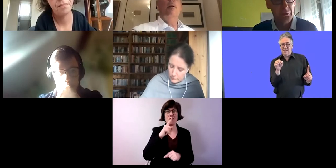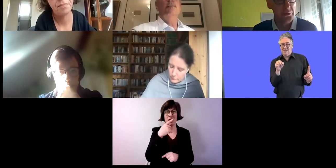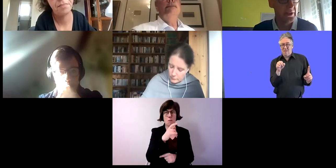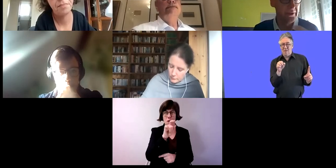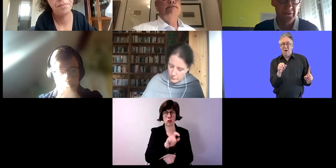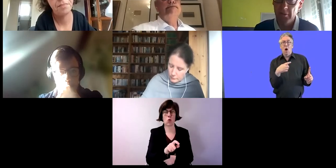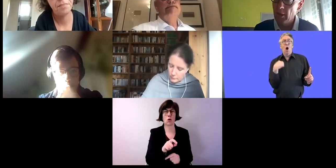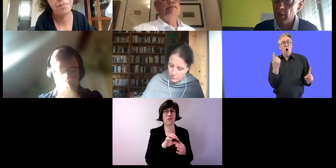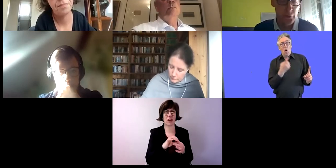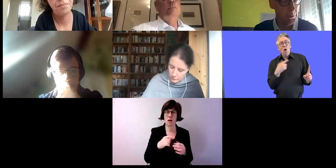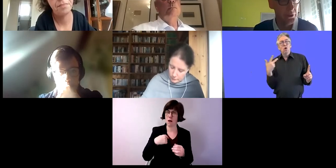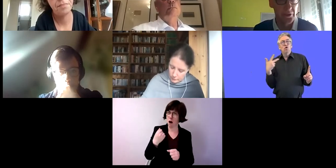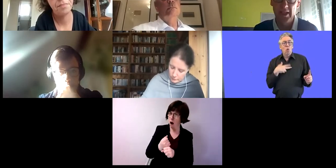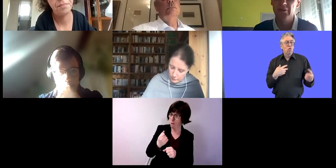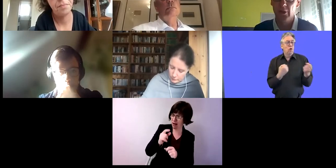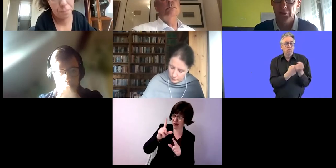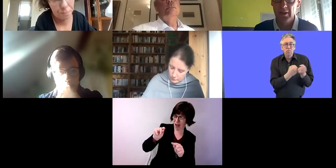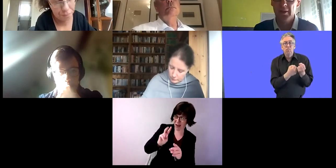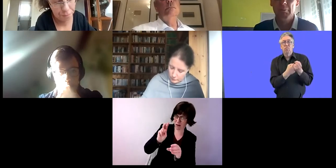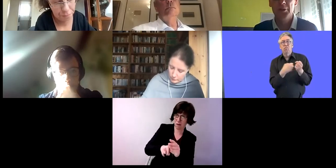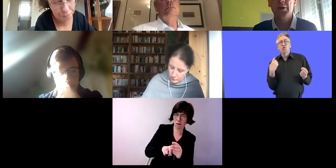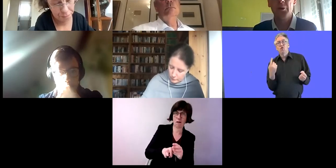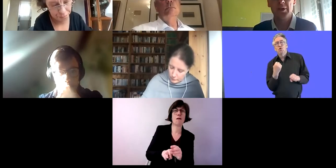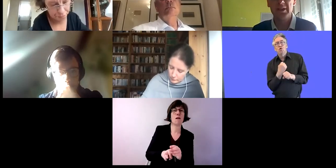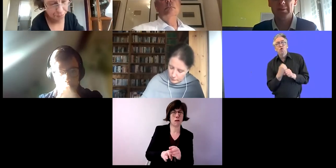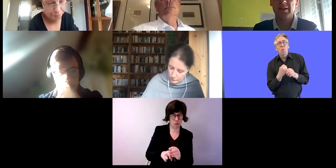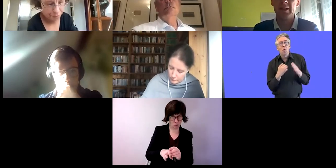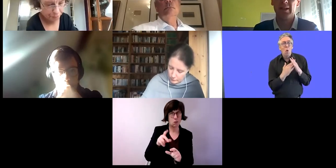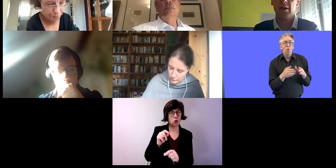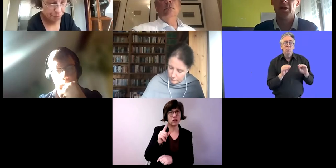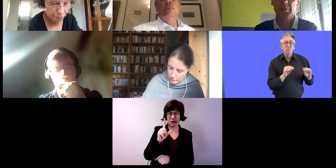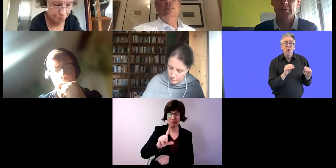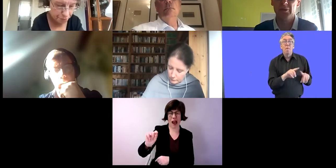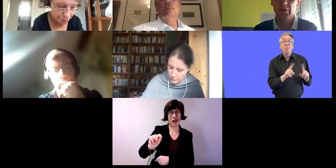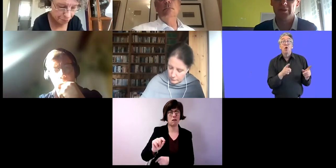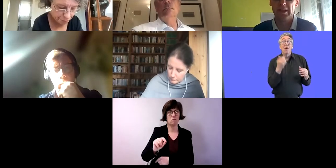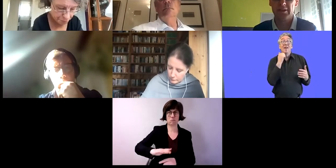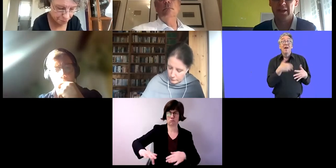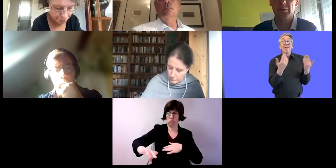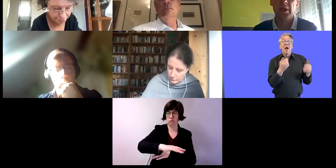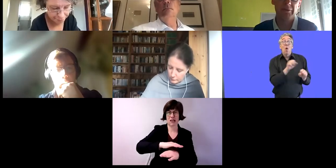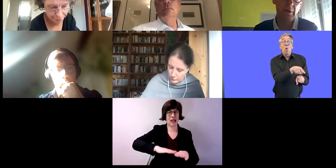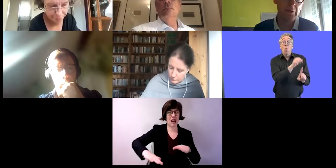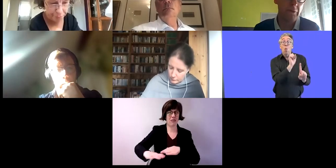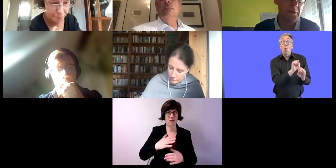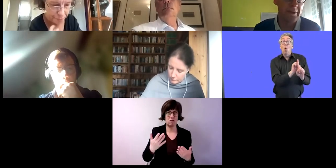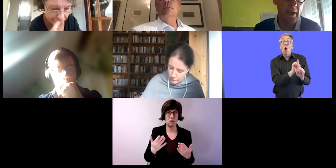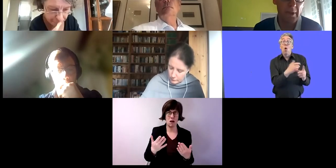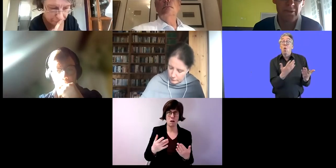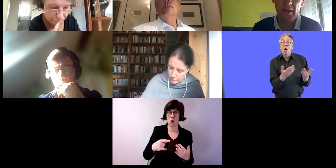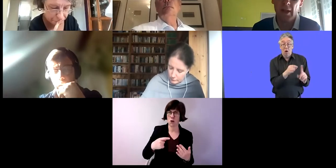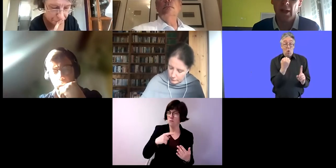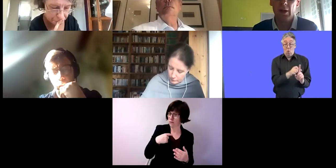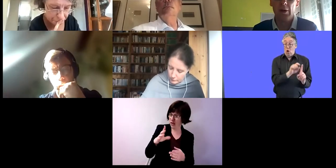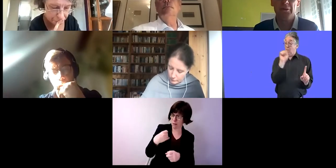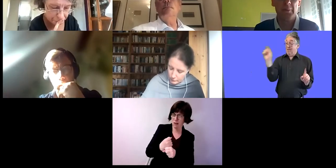von uns bei Nike arbeitet, arbeitet er auf dem Nike-Gelände, wird also aber wie gesagt von uns